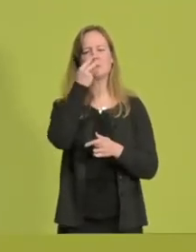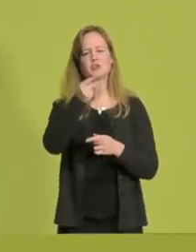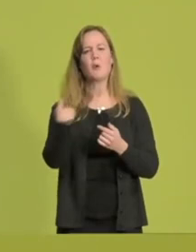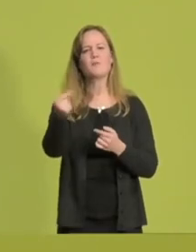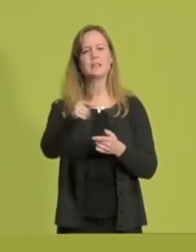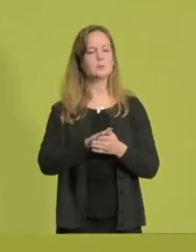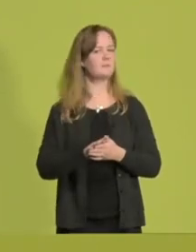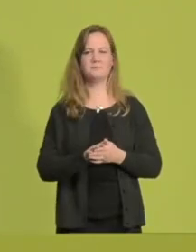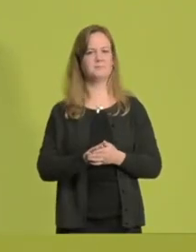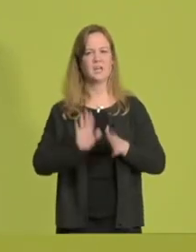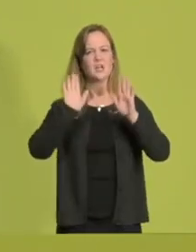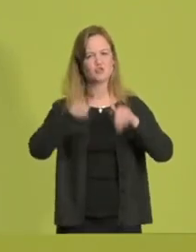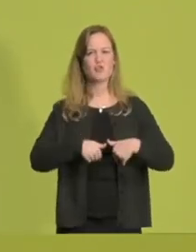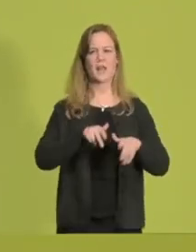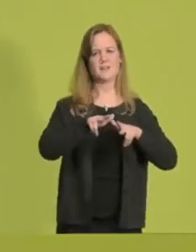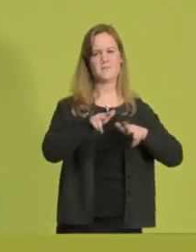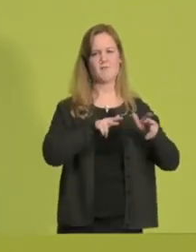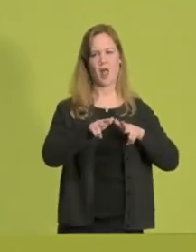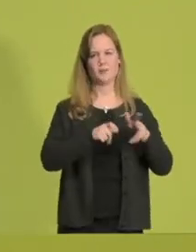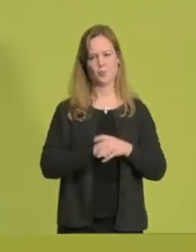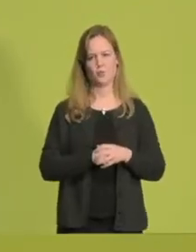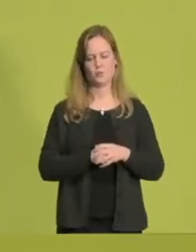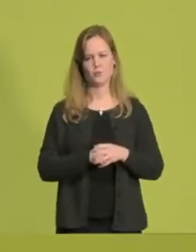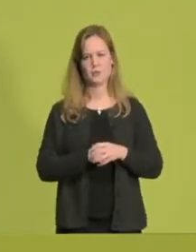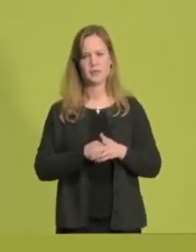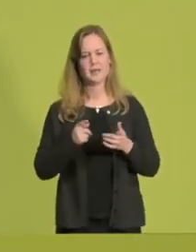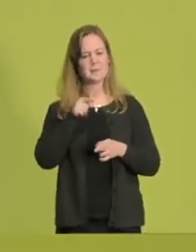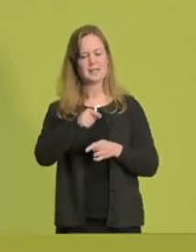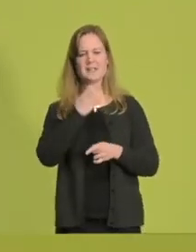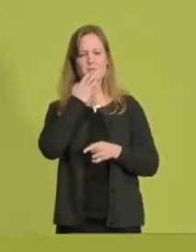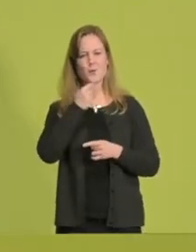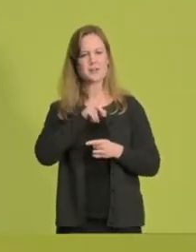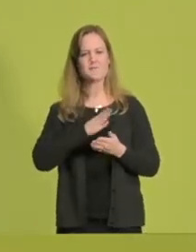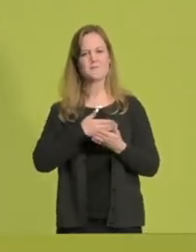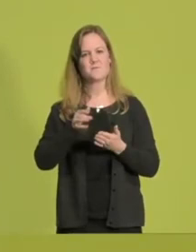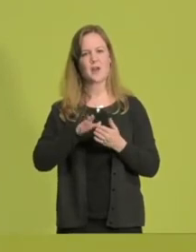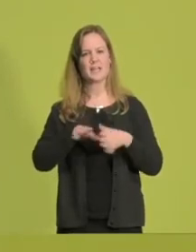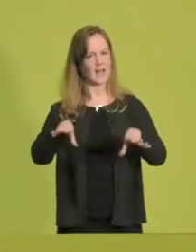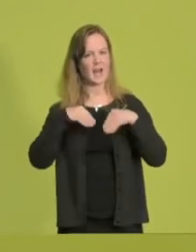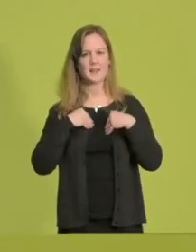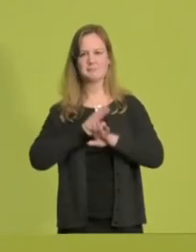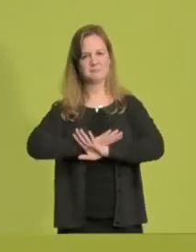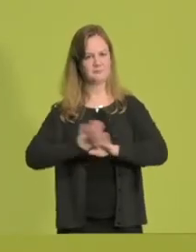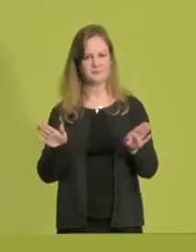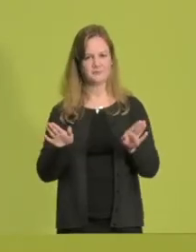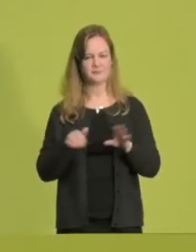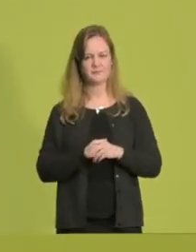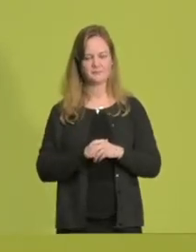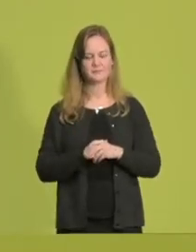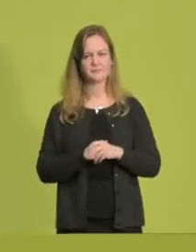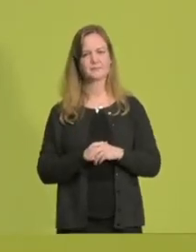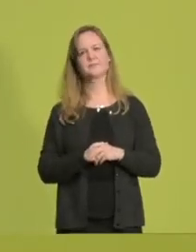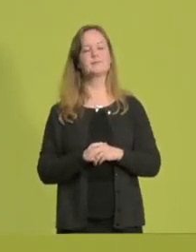bestenfalls die schlechte Verwaltung eines Status Quo. Aber das, liebe Freundinnen und Freunde, das können wir uns nicht leisten.